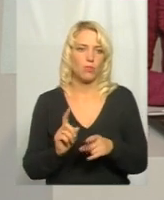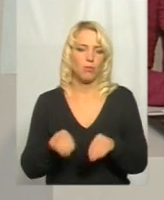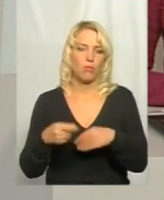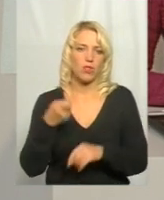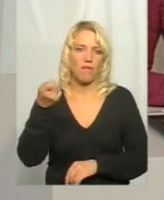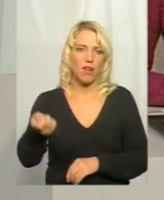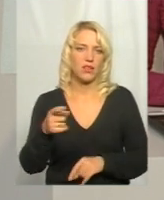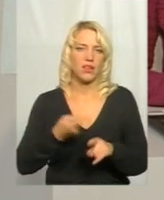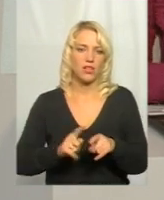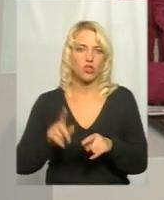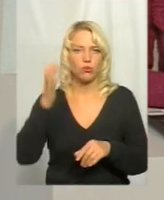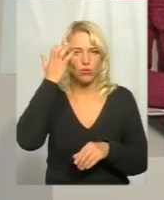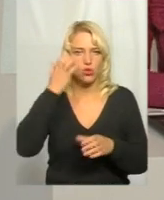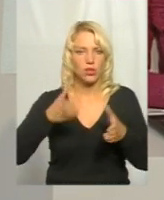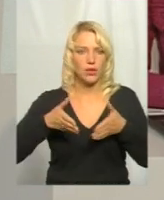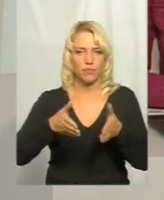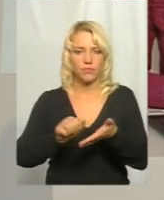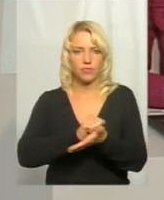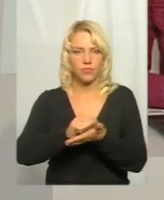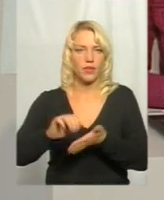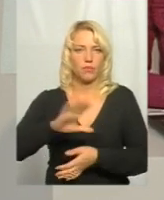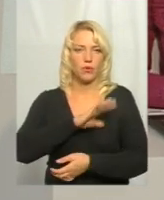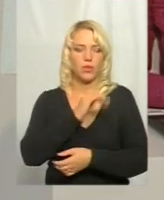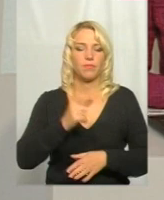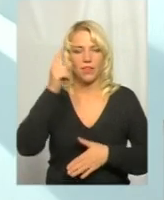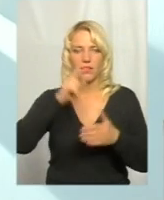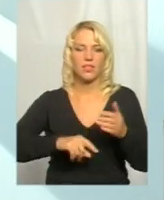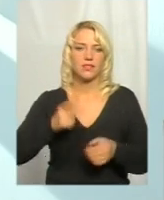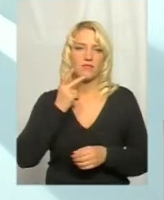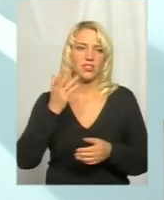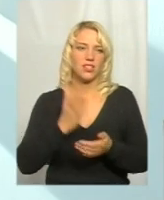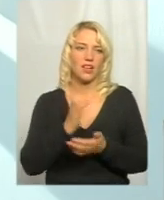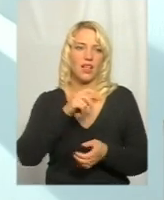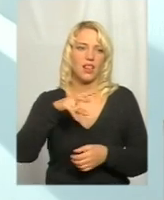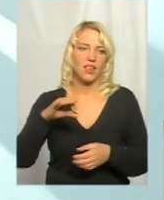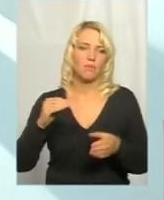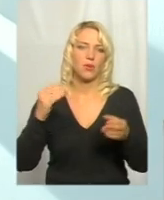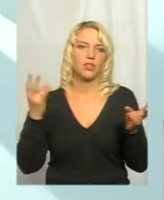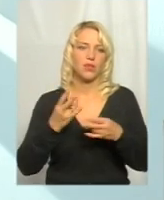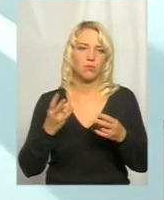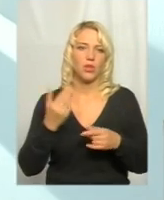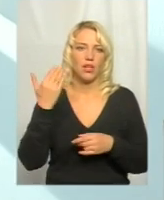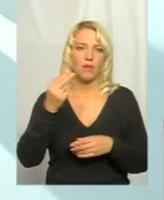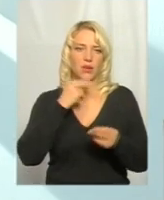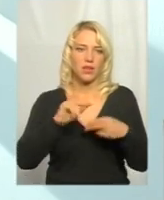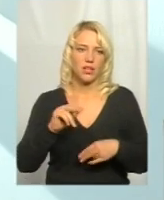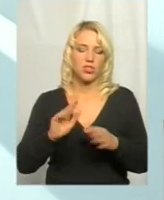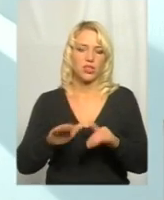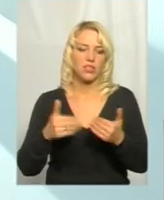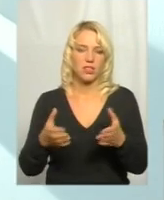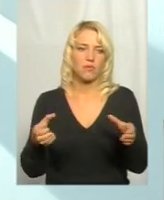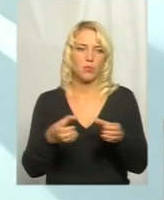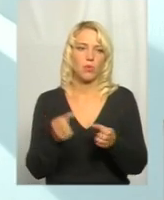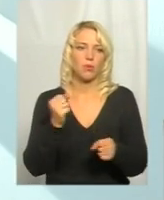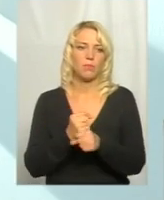асфальтобетонне покриття? Надія завжди є, але потрібно, я думаю, їм краще, ініціативним групам,